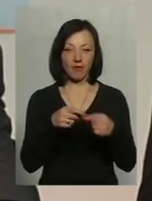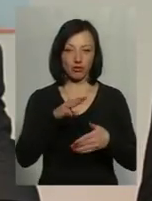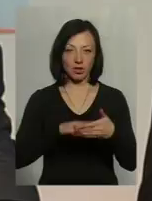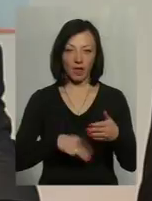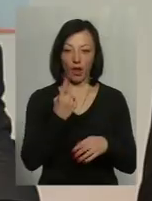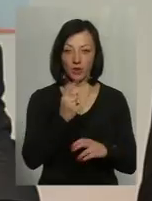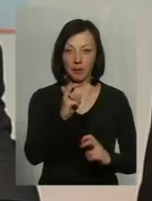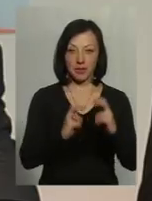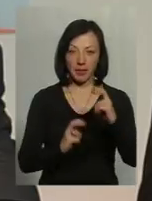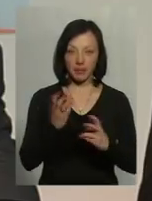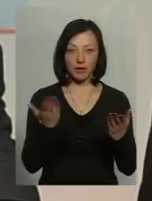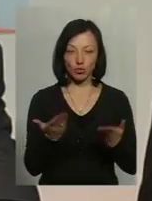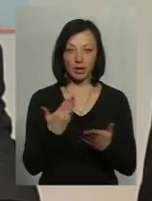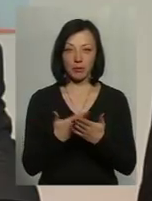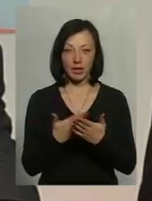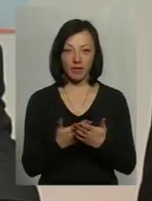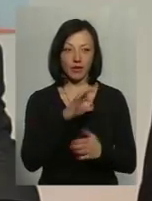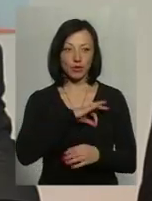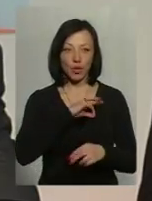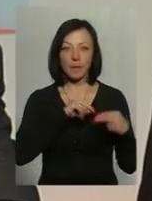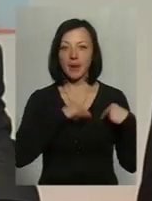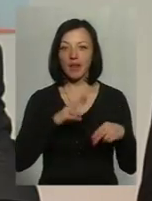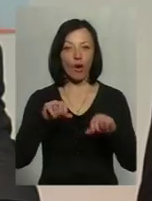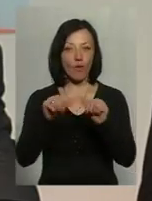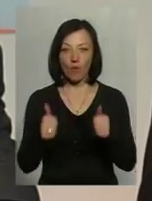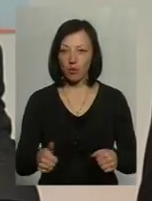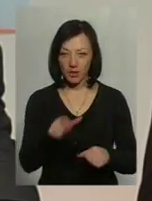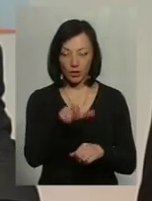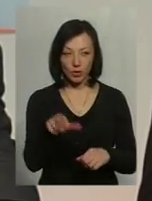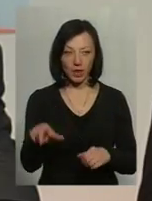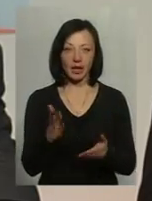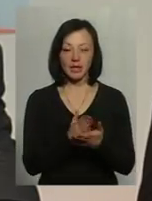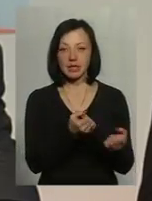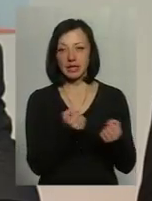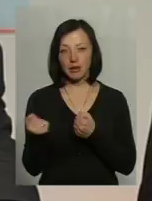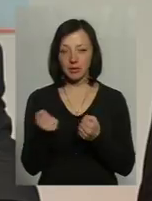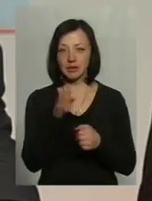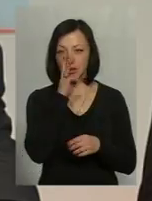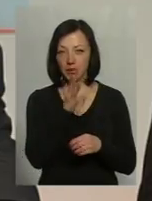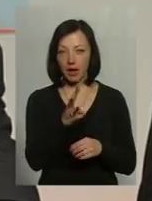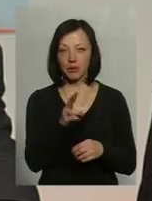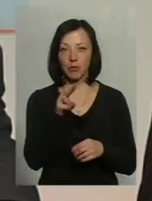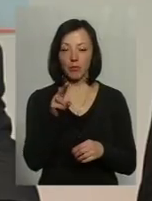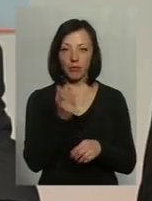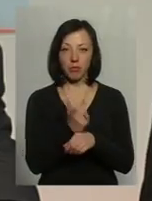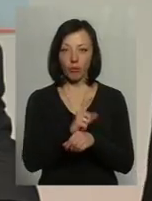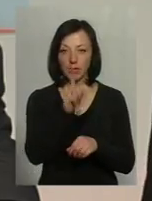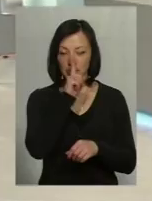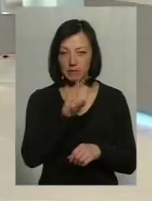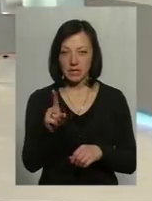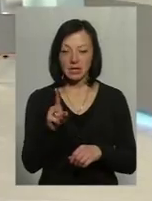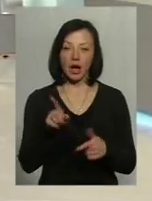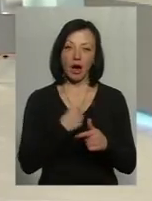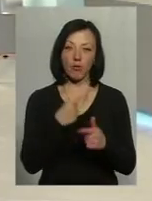Тобто на одне підприємство, якщо воно, наприклад, використовує працю неоформлених працівників, є затримки з виплати заробітної плати понад один місяць,